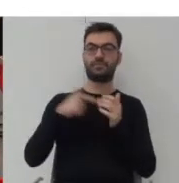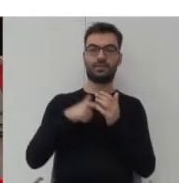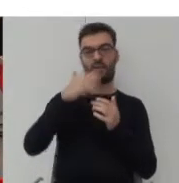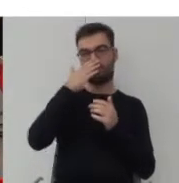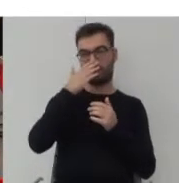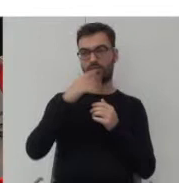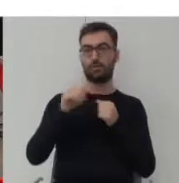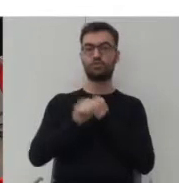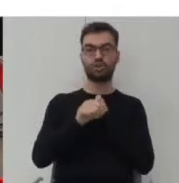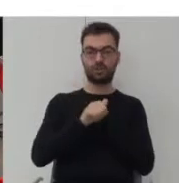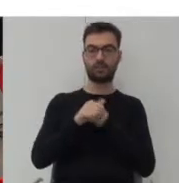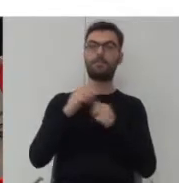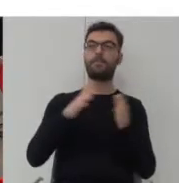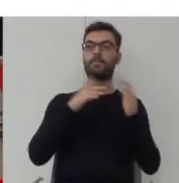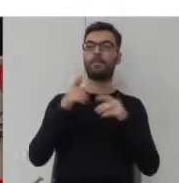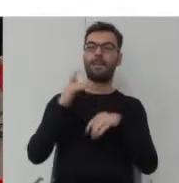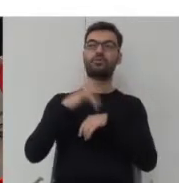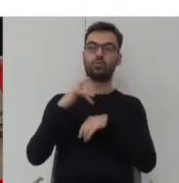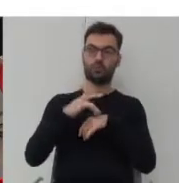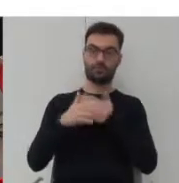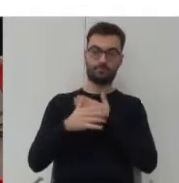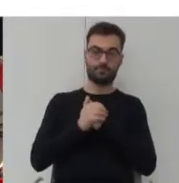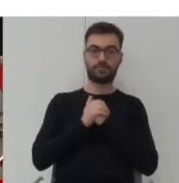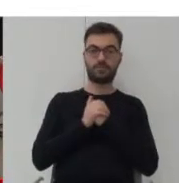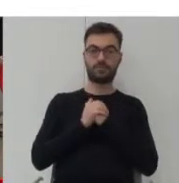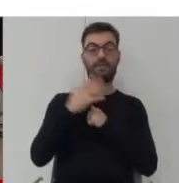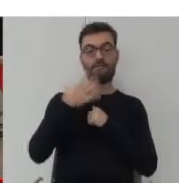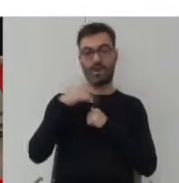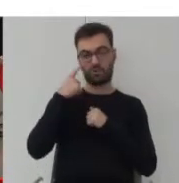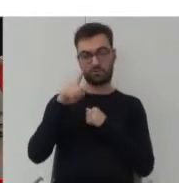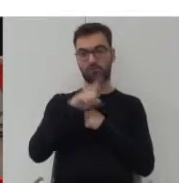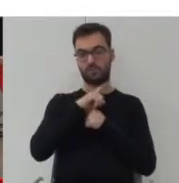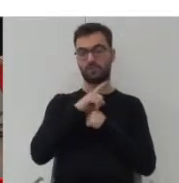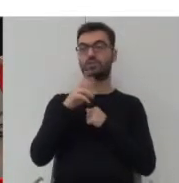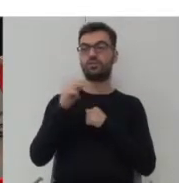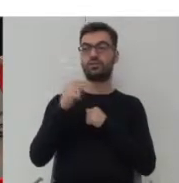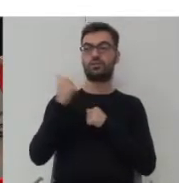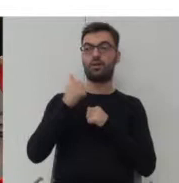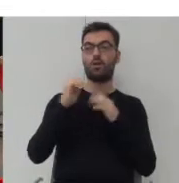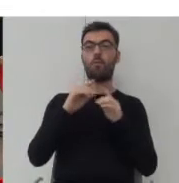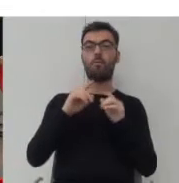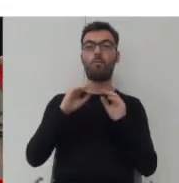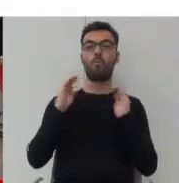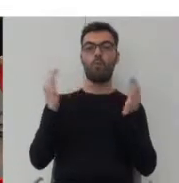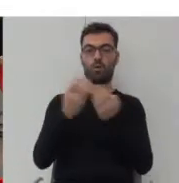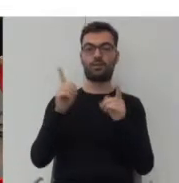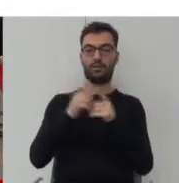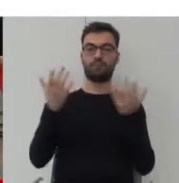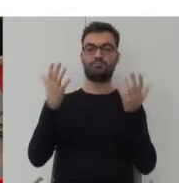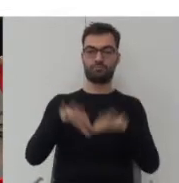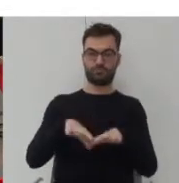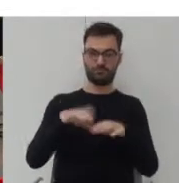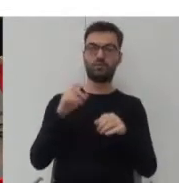przyczyna i tak wygląda pozytywny skutek. Warto też wziąć pod uwagę, że ten mur on kiedyś upadnie tak jak wszystkie mury